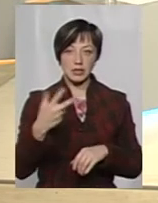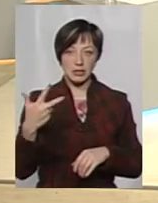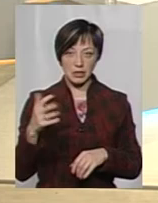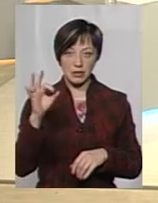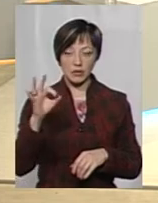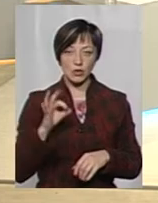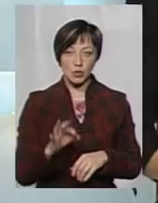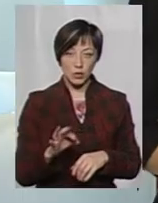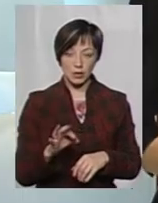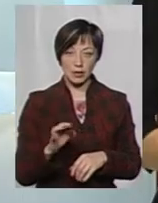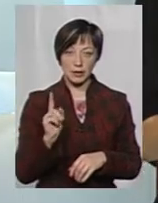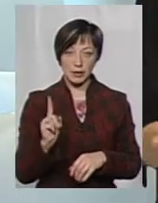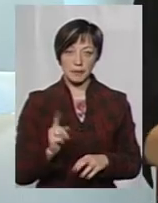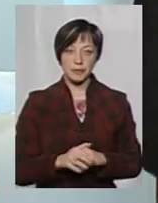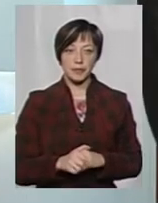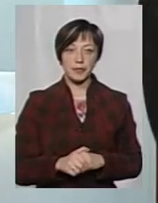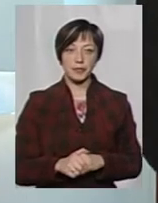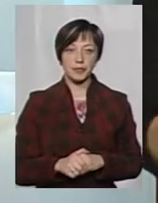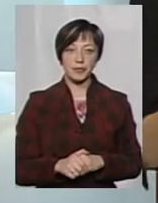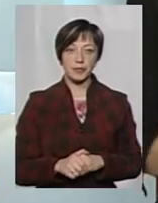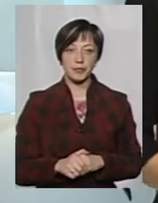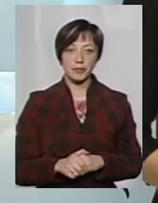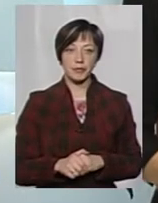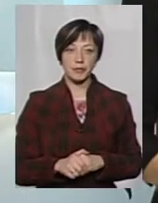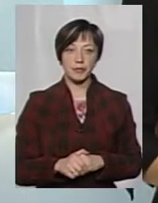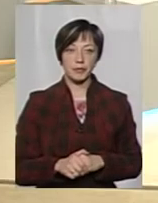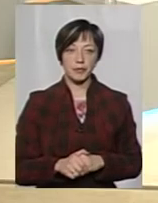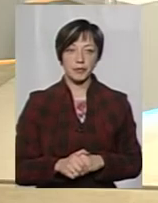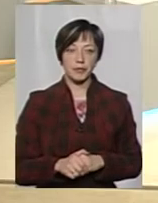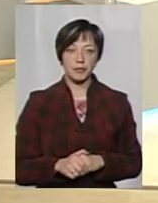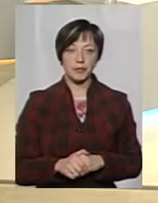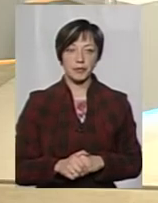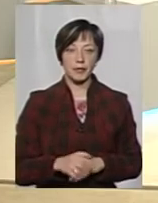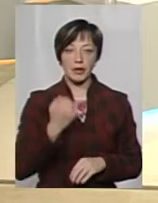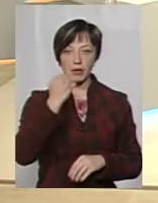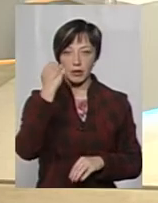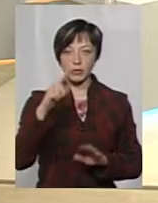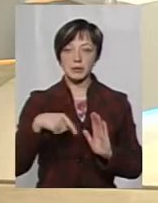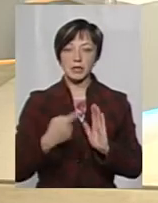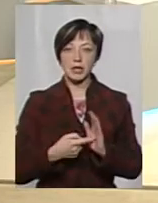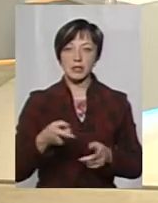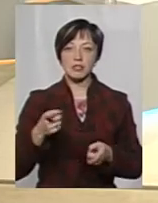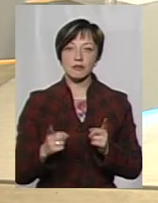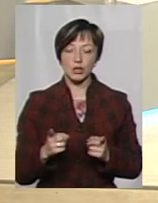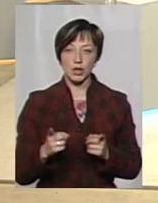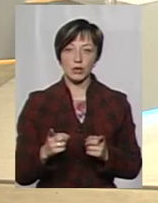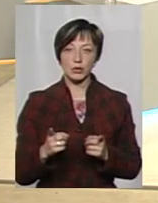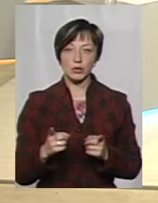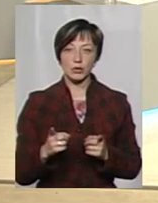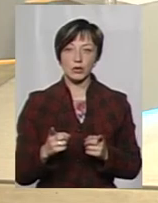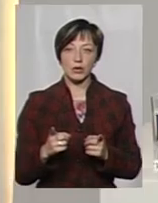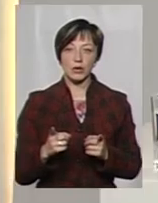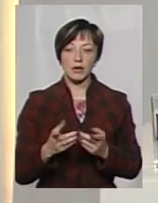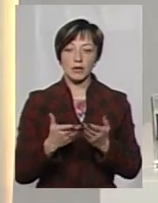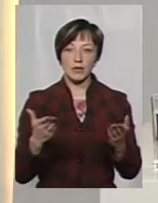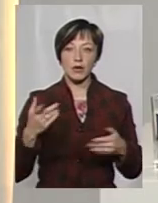,5%. Це я додала. Прошу. Дякую за запитання. Звичайно, ви